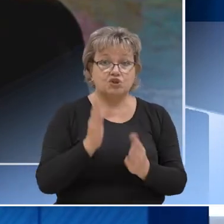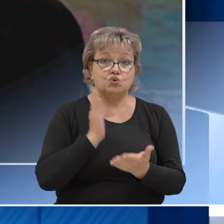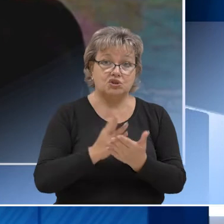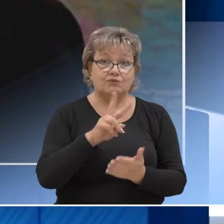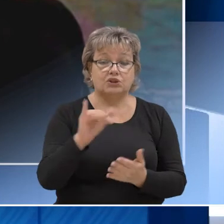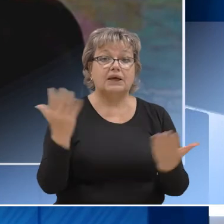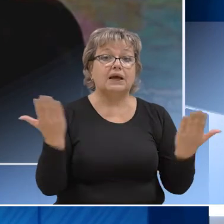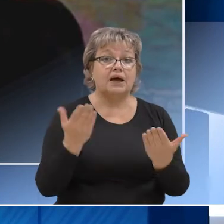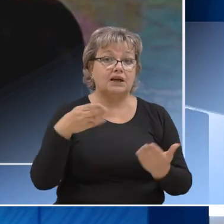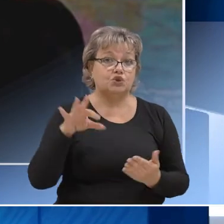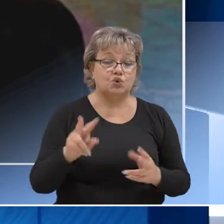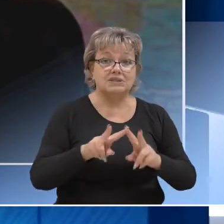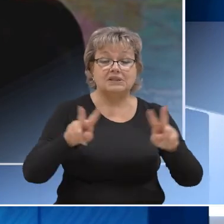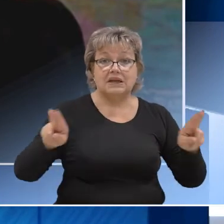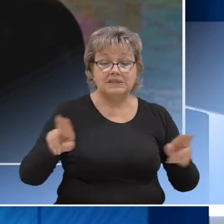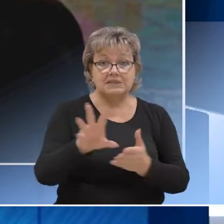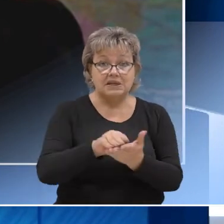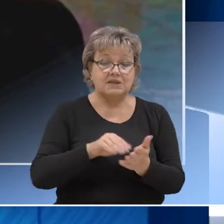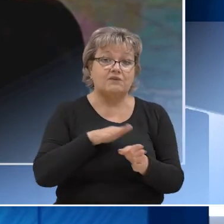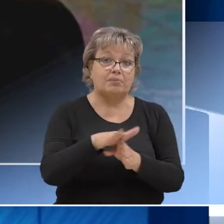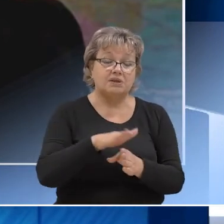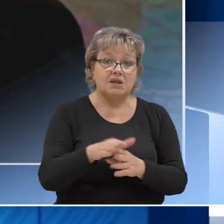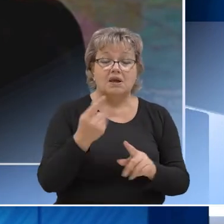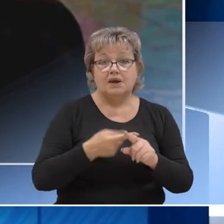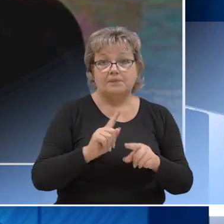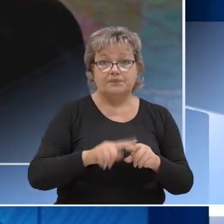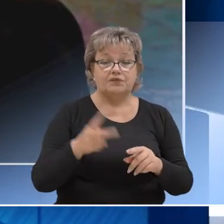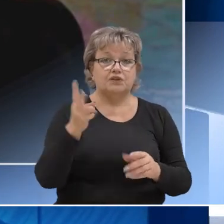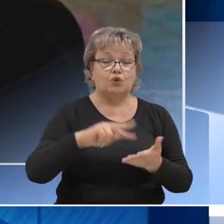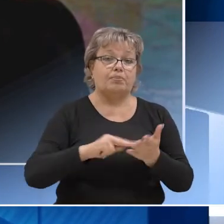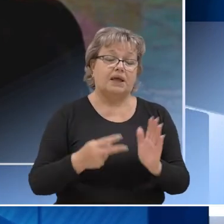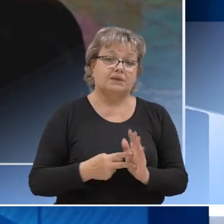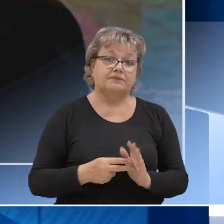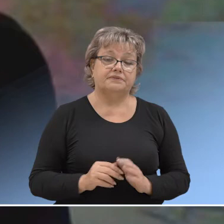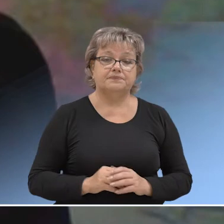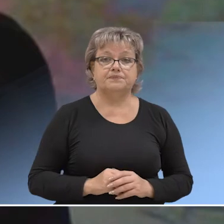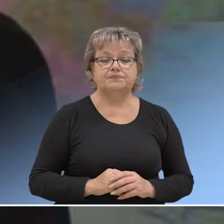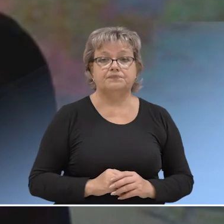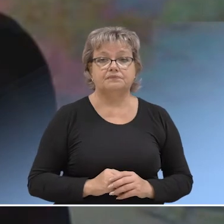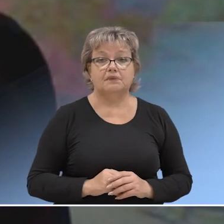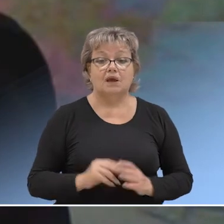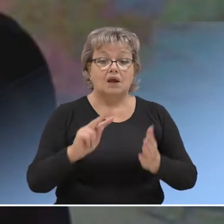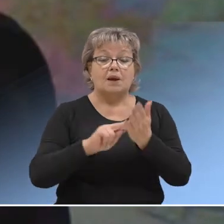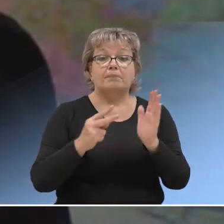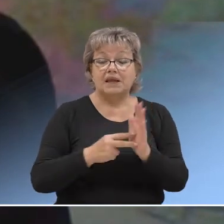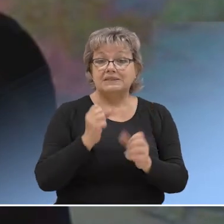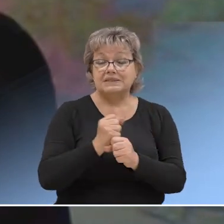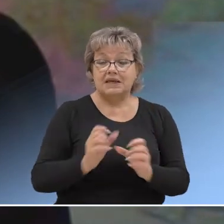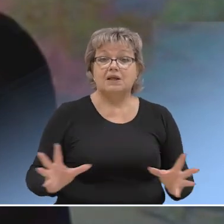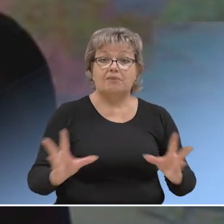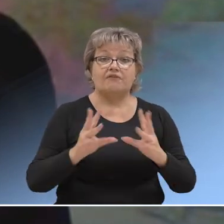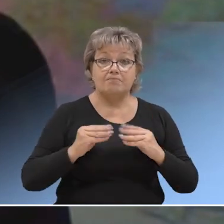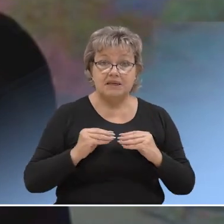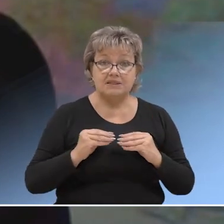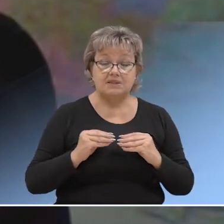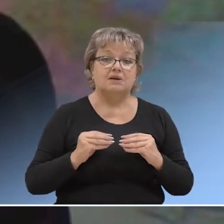существует ли какая-то синхронизация выполнения этих двух проектов? Проект «Сделаем